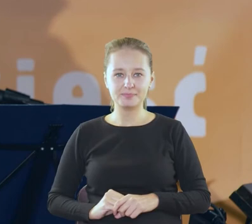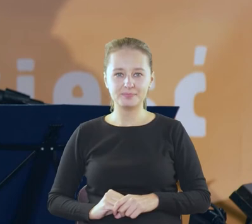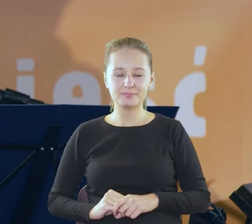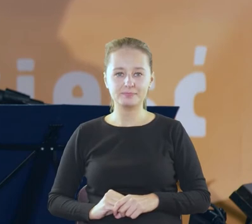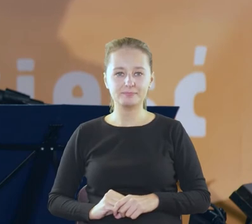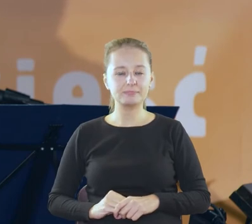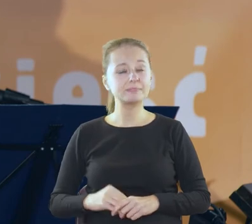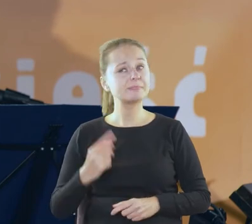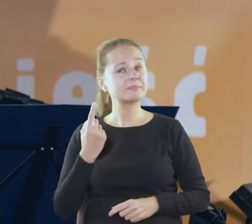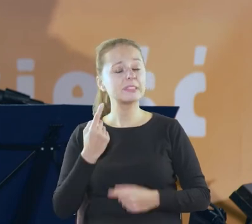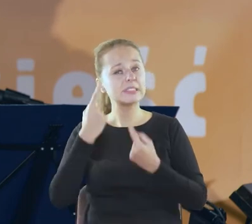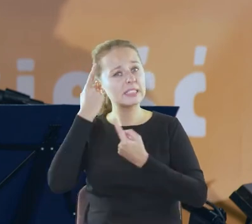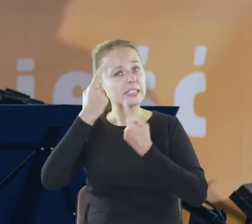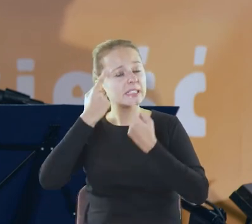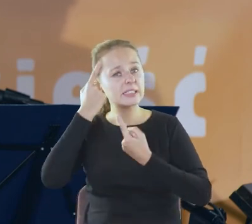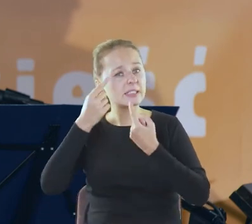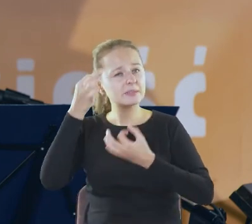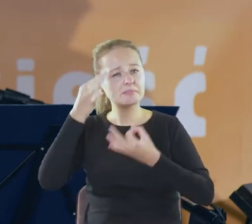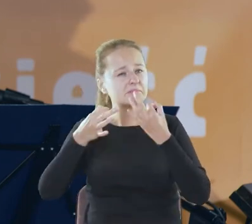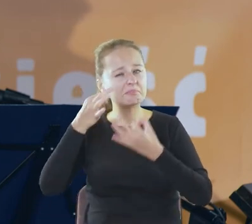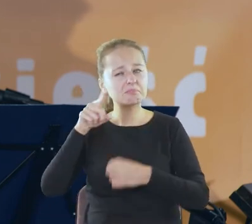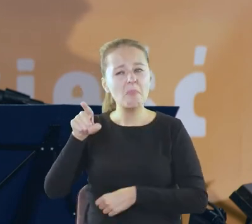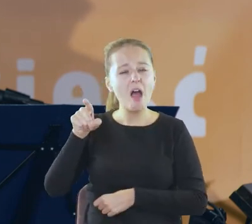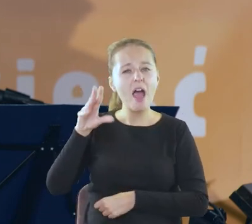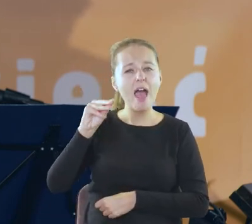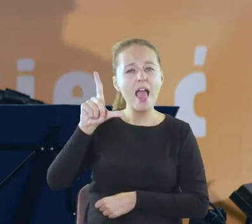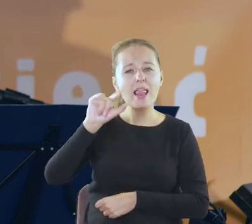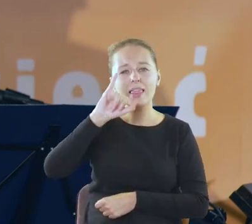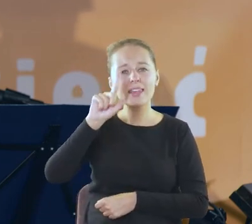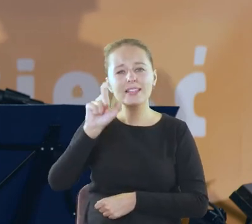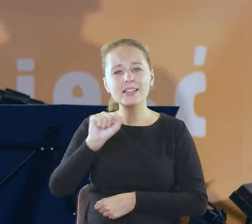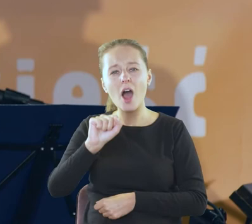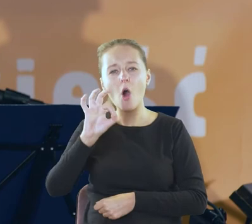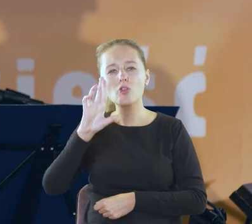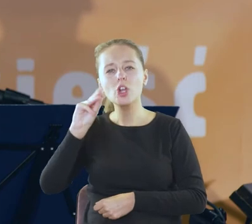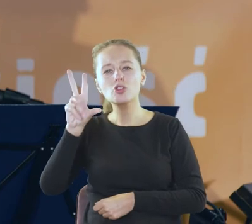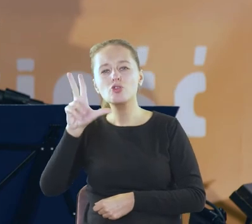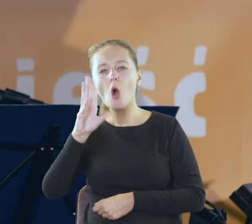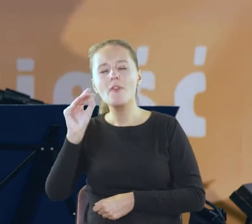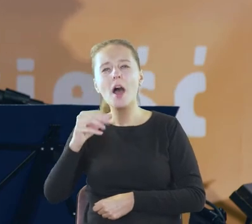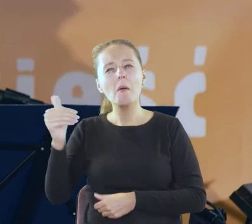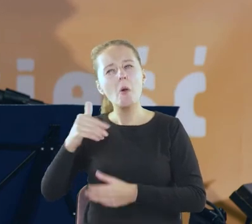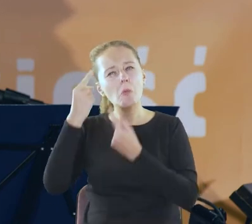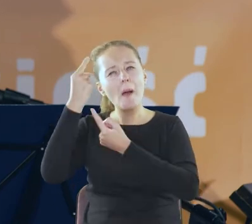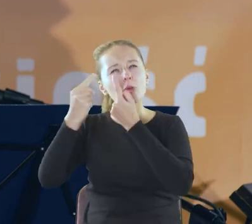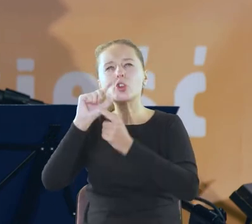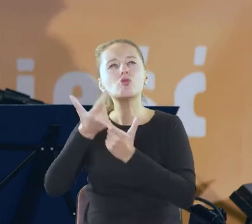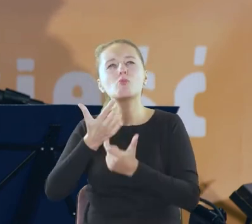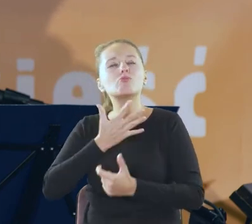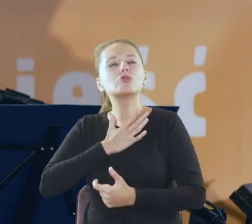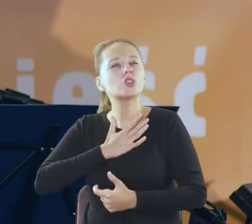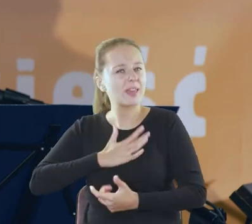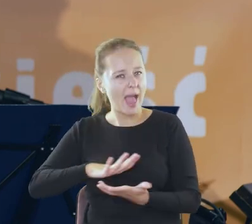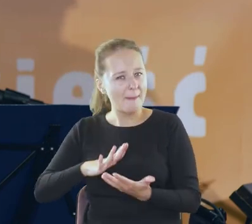zastanawiam się nad tym czy Eliza Orzeszkowa mogła myśleć o czymś co sprawia jej przyjemność